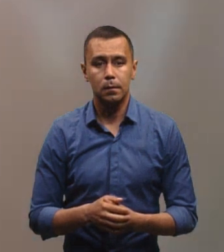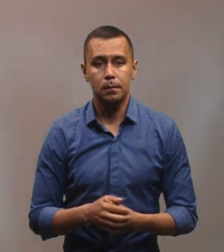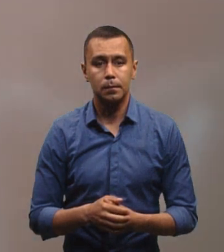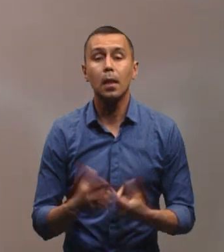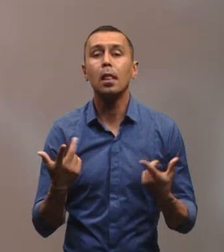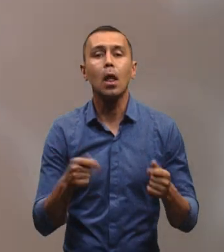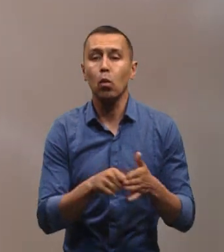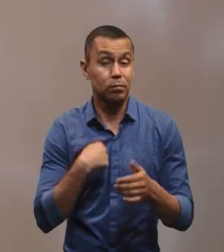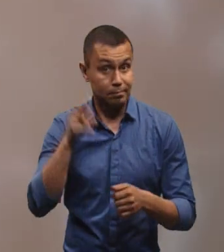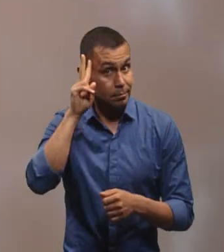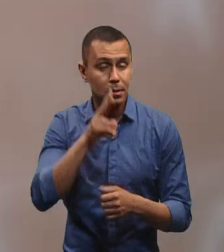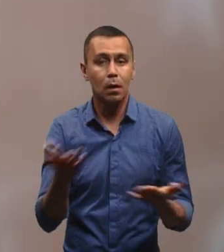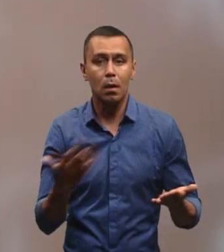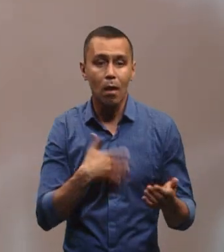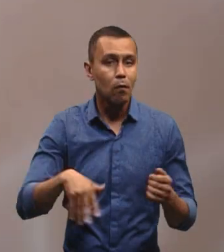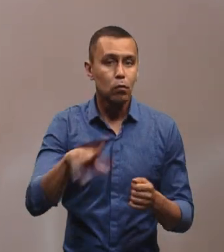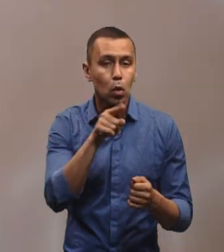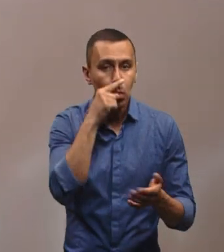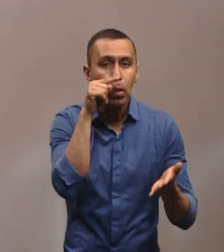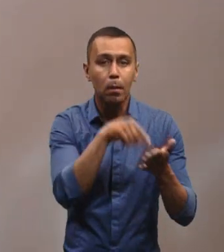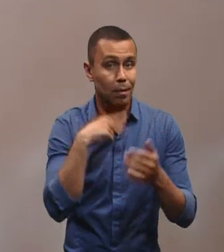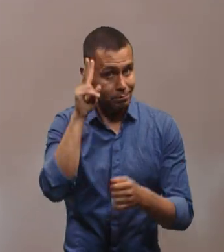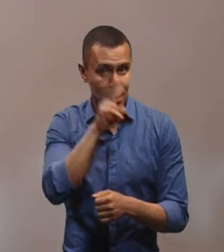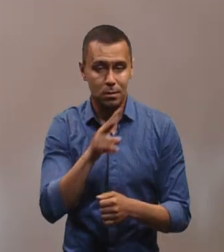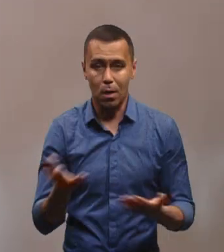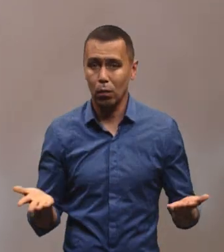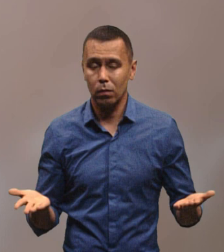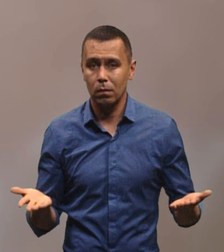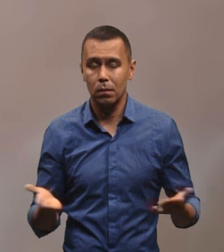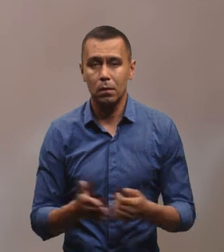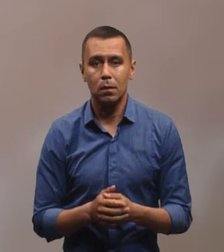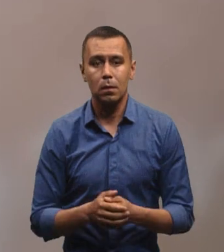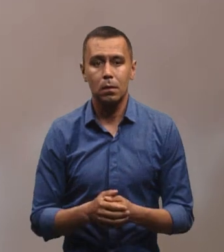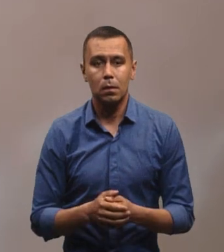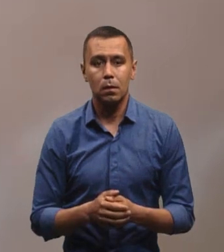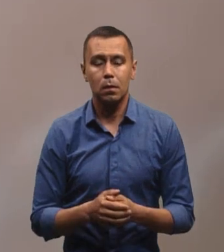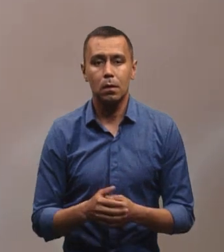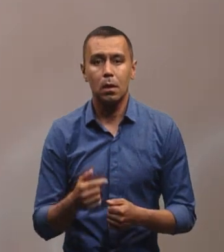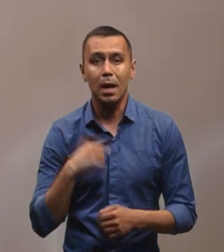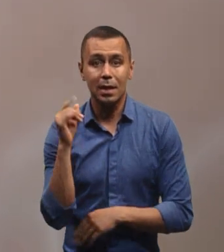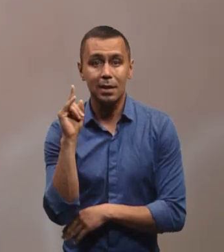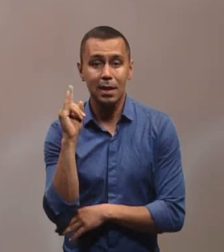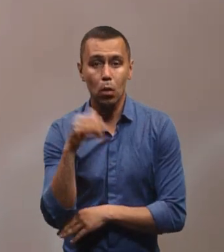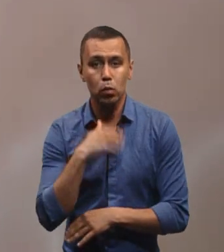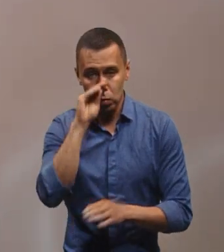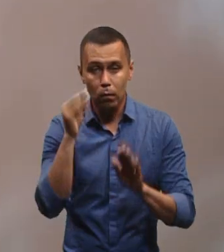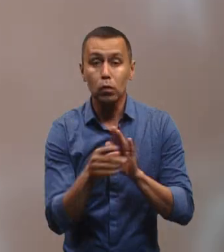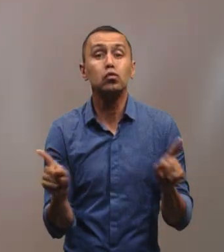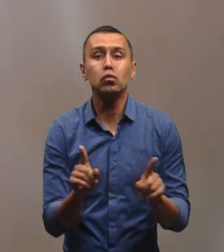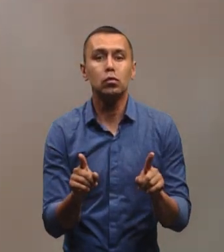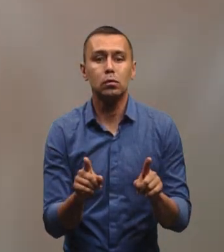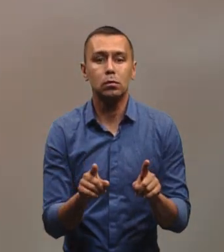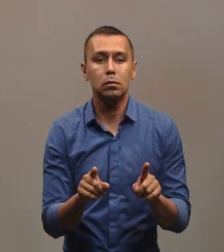Де ключ, я не знаю. Як сюди потрапити, я теж не знаю. Та я з дитиною, що хотіла сховатися. І що? Тут